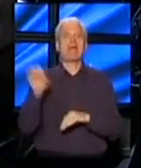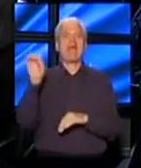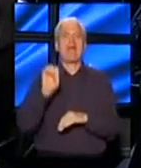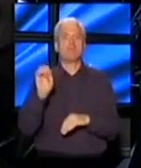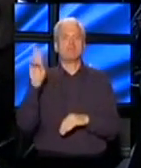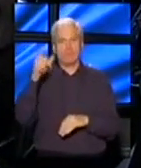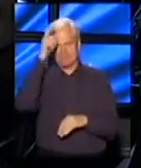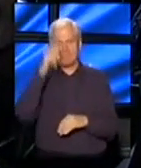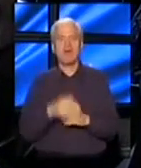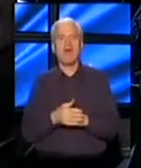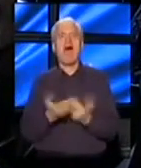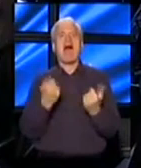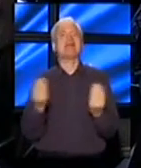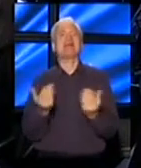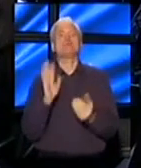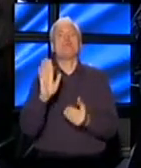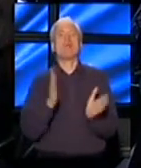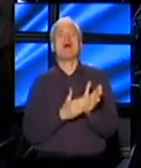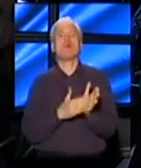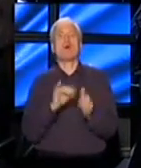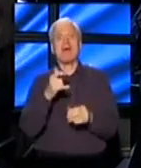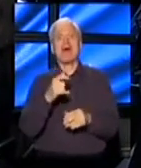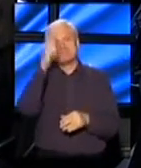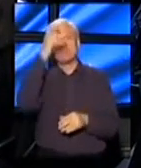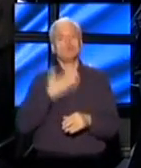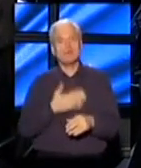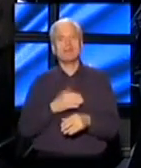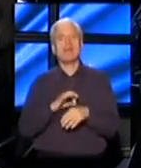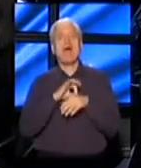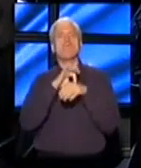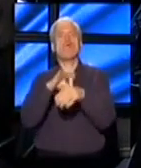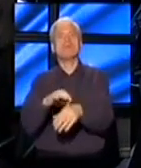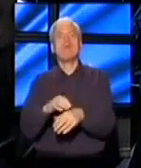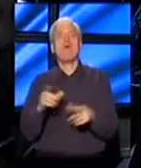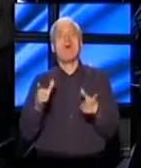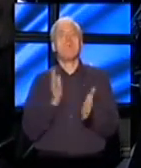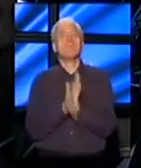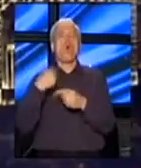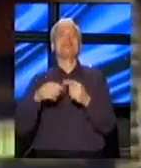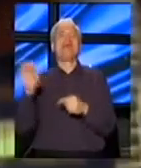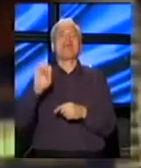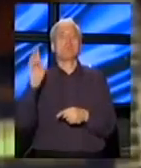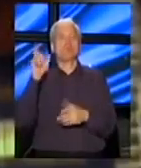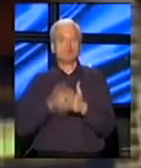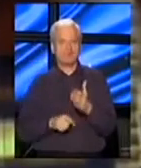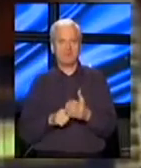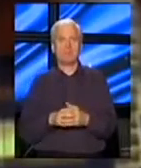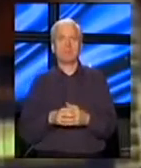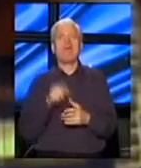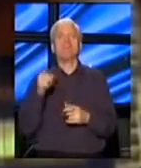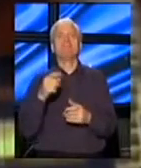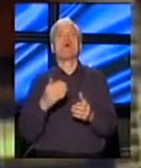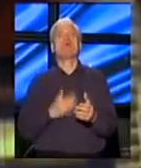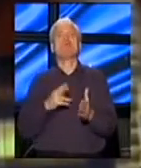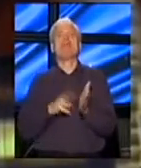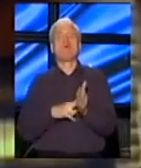Evropsku uniju. Ali gde su vam dokazi da ćete Srbiju tam uvesti brže nego vaš protiv kandidata? Vi ste, gospodine Nikolić, danas